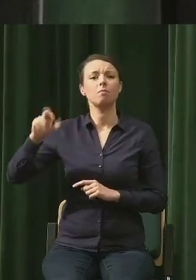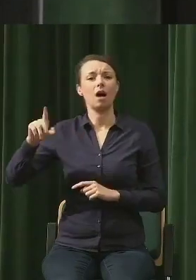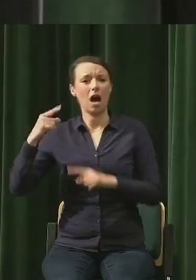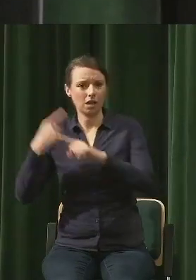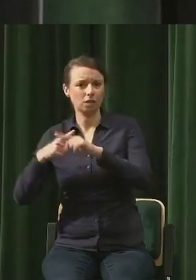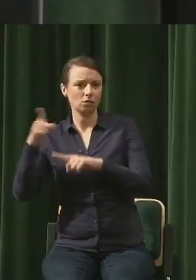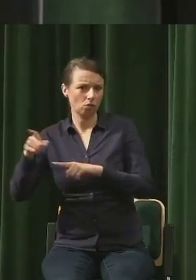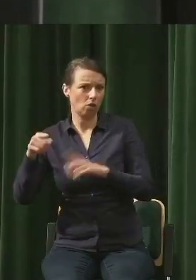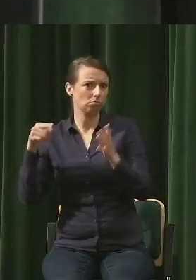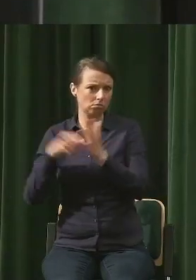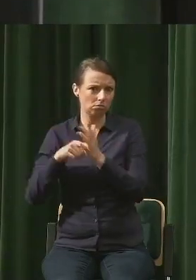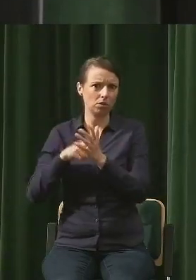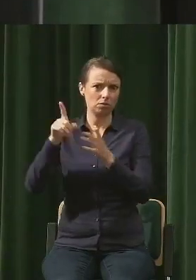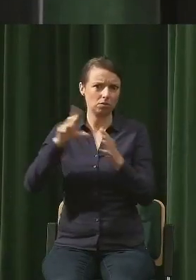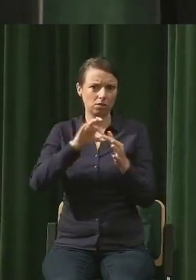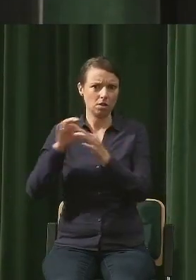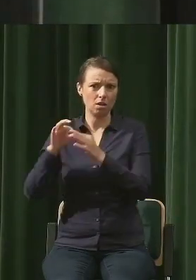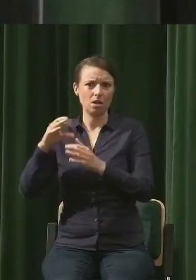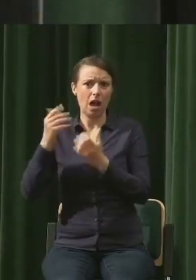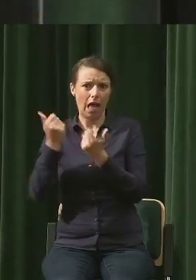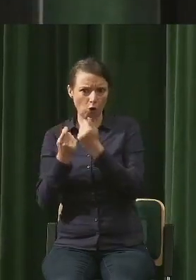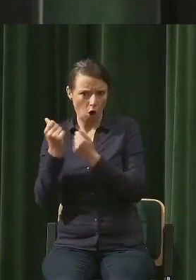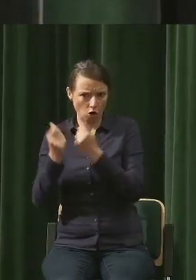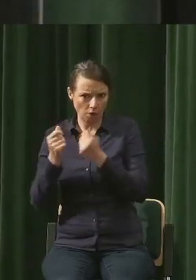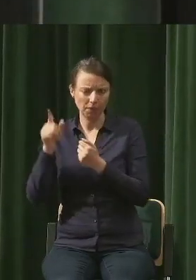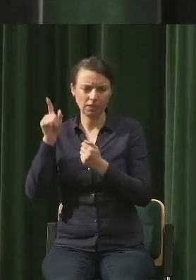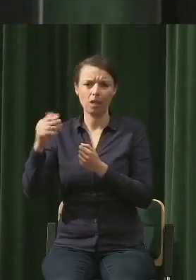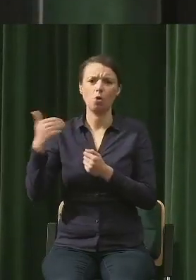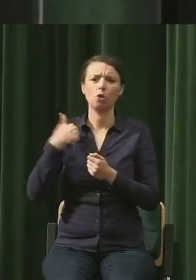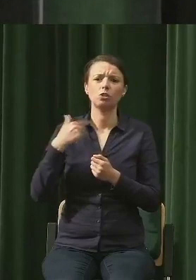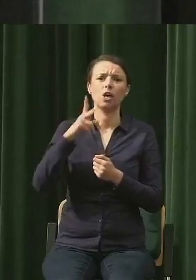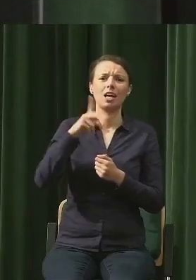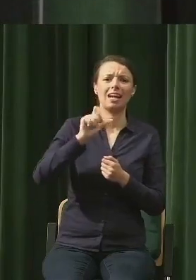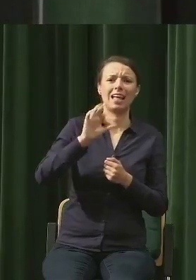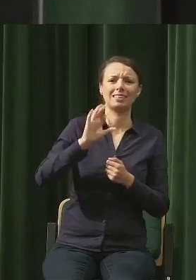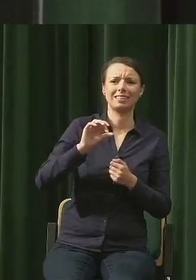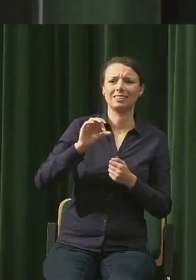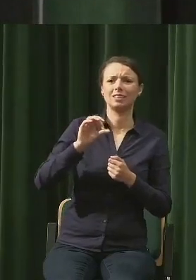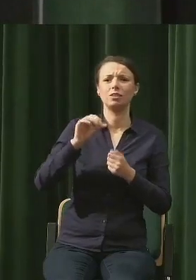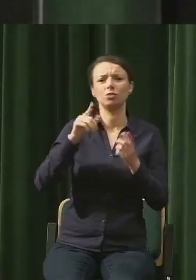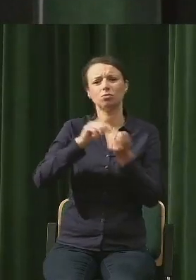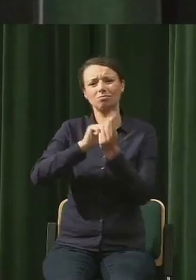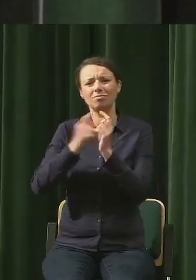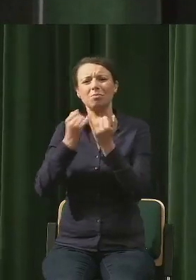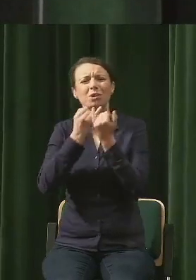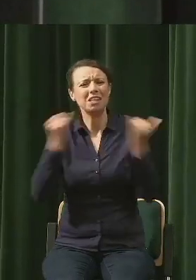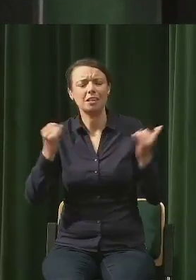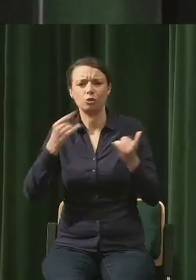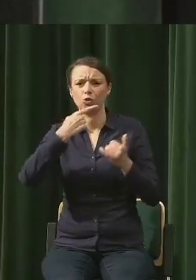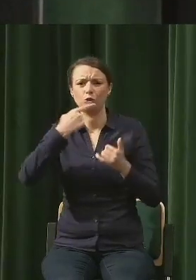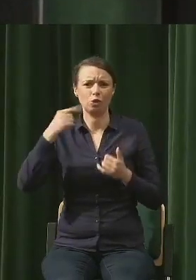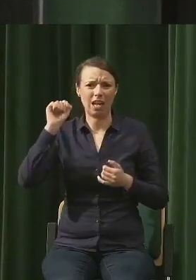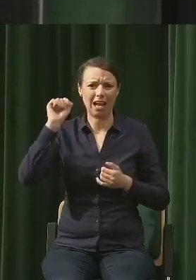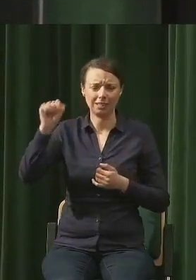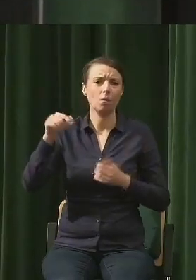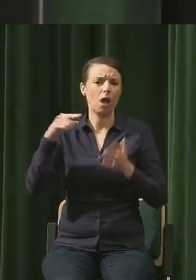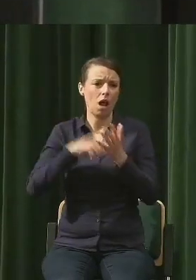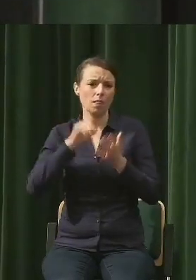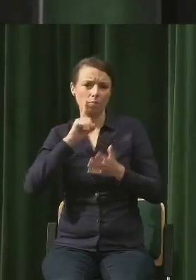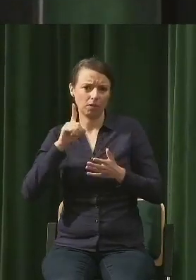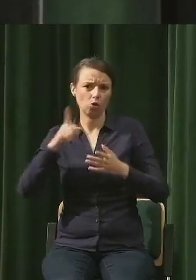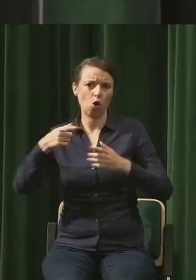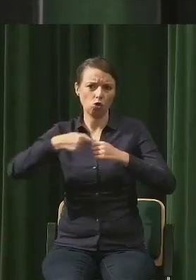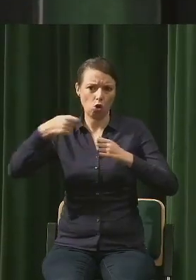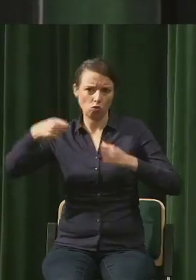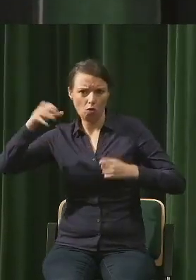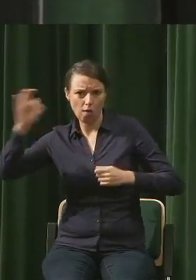niż kapitalizm wspólnie, jest w pewnym sensie takim krytykiem Smitha a jednocześnie kontynuatorem Adama Smitha i to jest